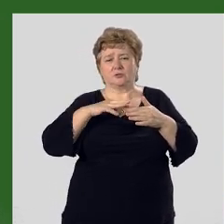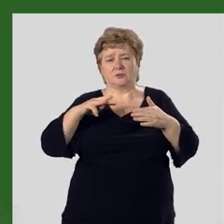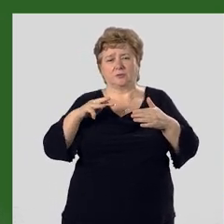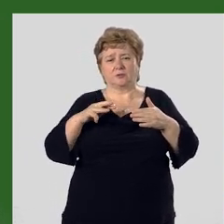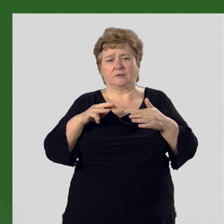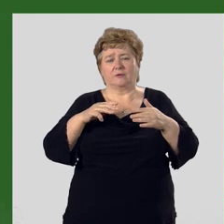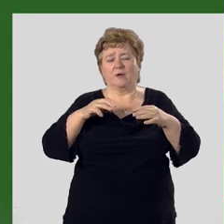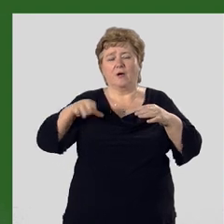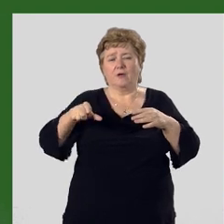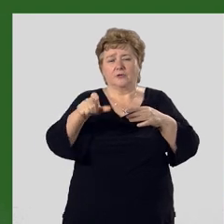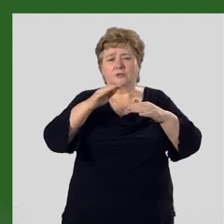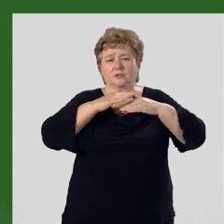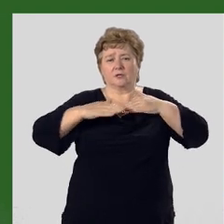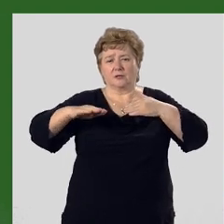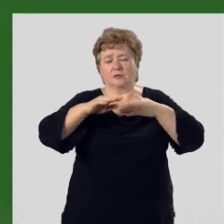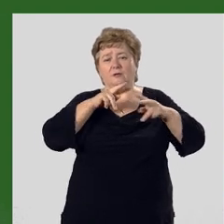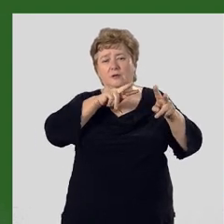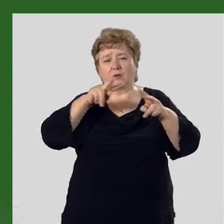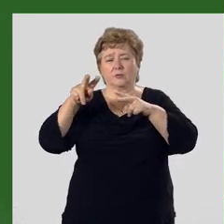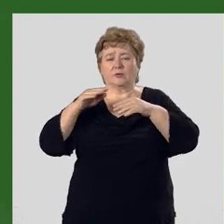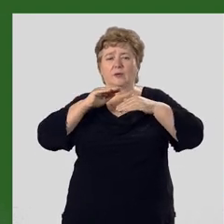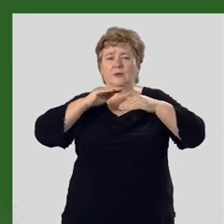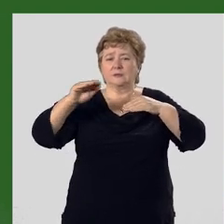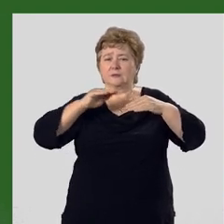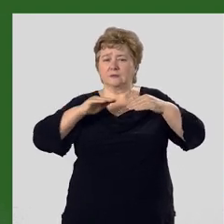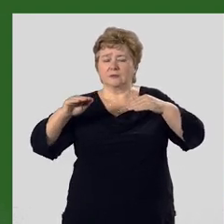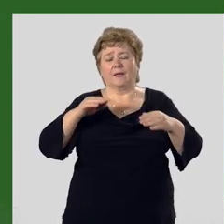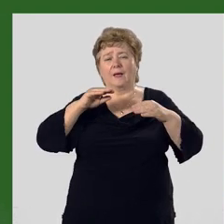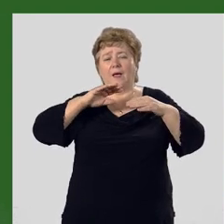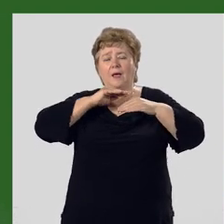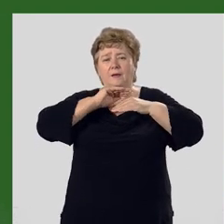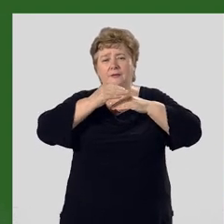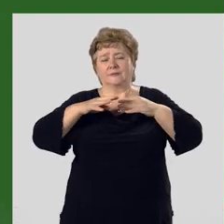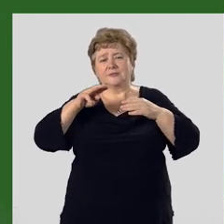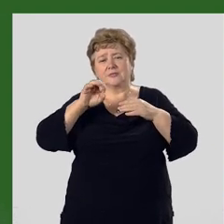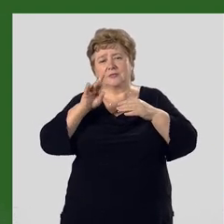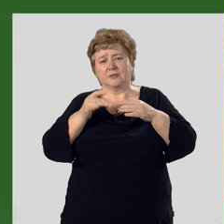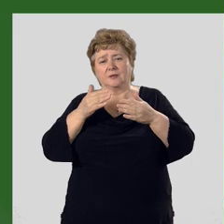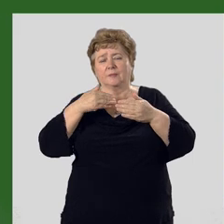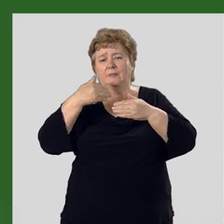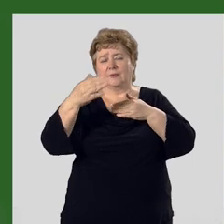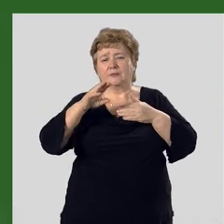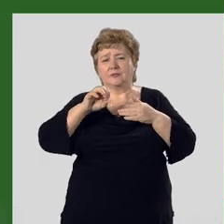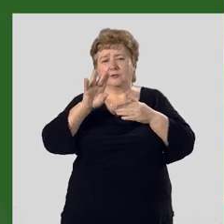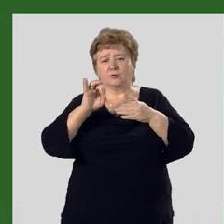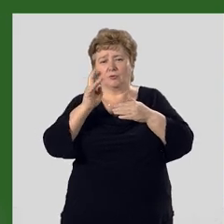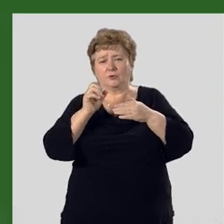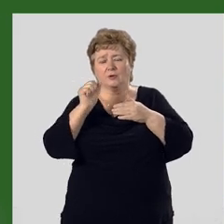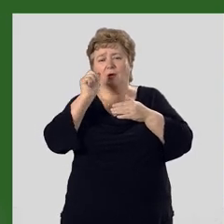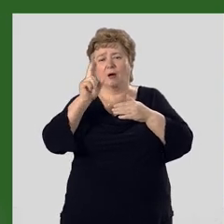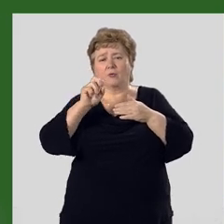метров. В речных долинах наблюдается терраса. Типы рельефа, относящиеся к тектонико